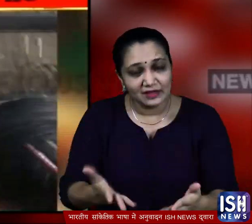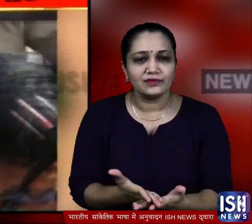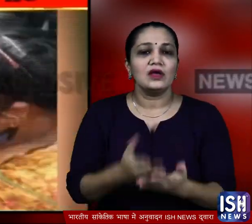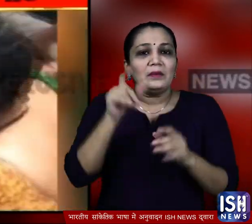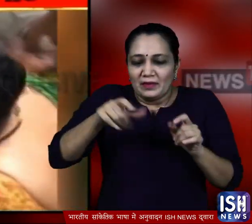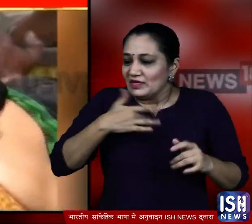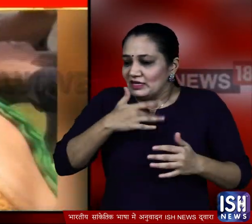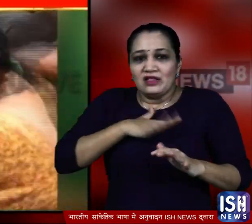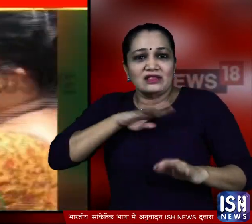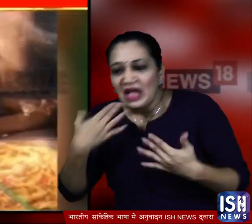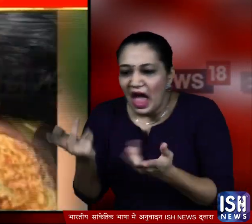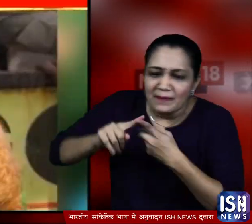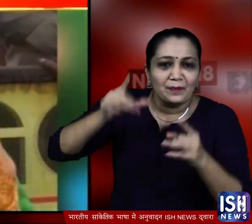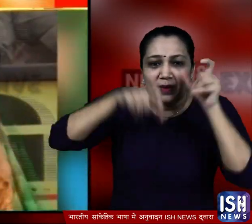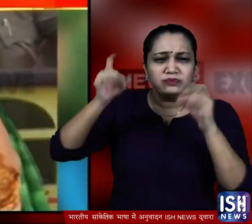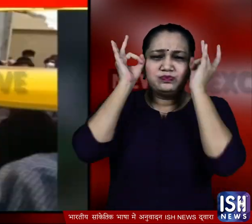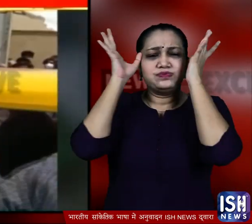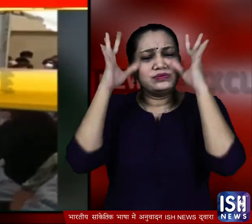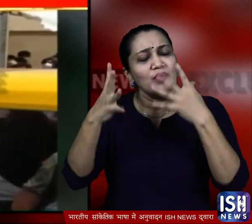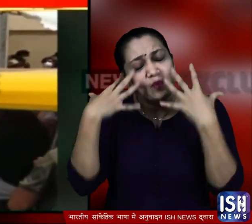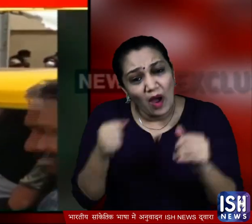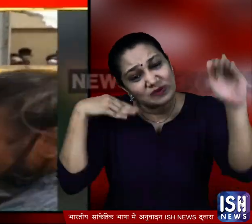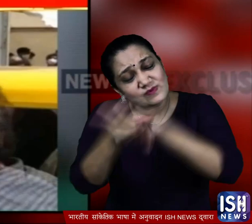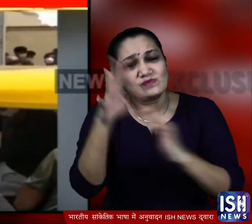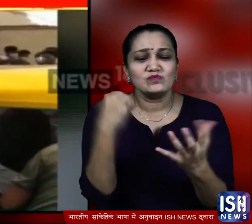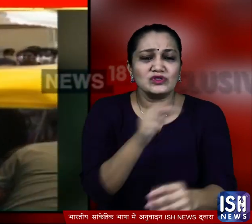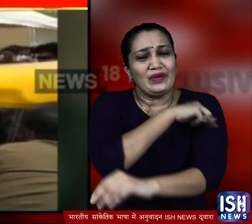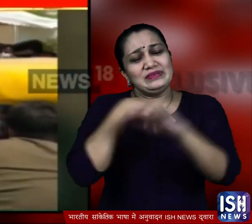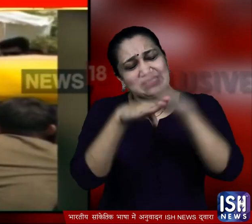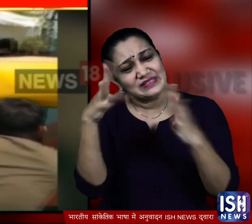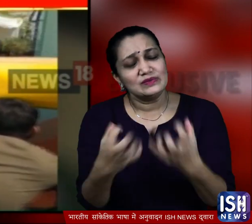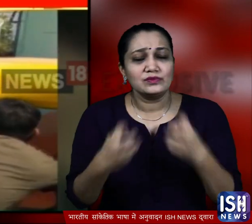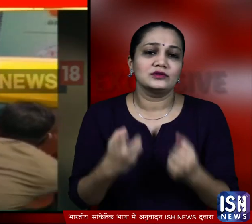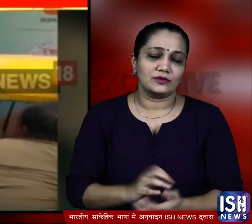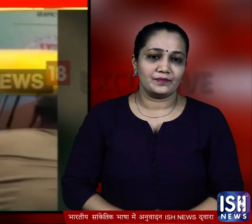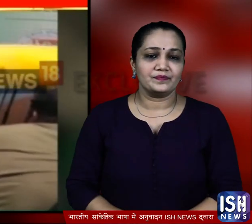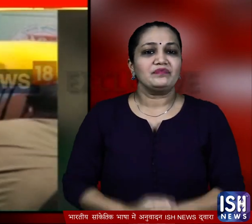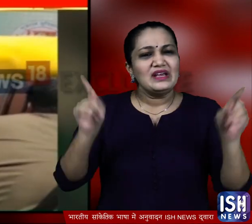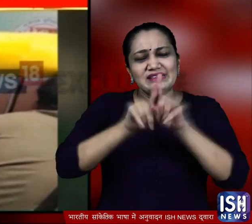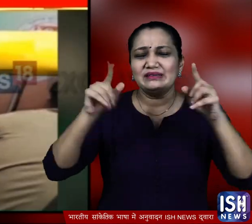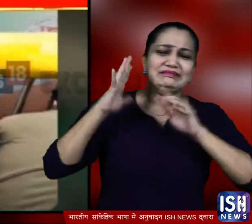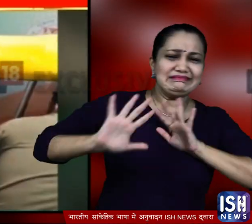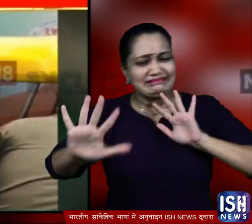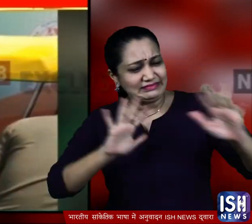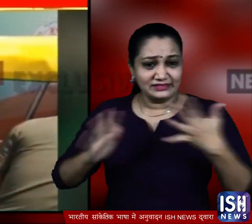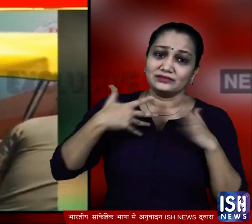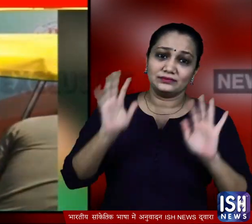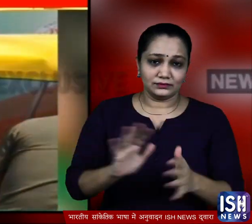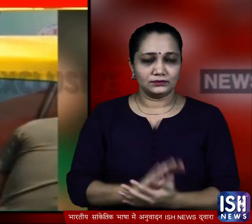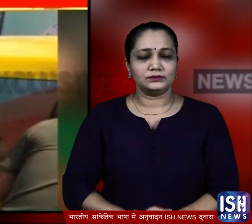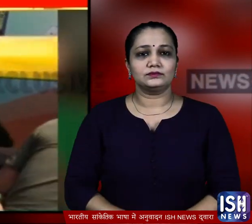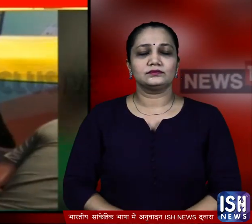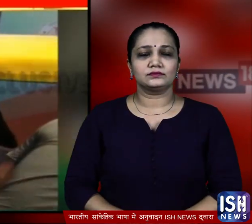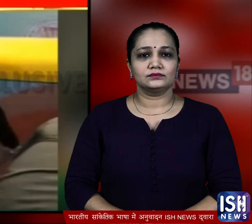लेकिन अपनों को मरता देख लोगों का घुसा बढ़क गया वो किसी तरह अस्पताल के अंदर घुसने की कोशिश करने लगे इस दोरान वहाँ जम कर धक्का मुक्की भी हुई